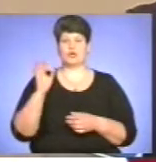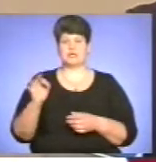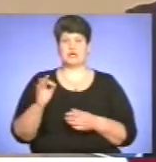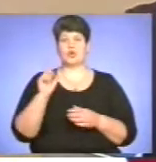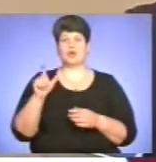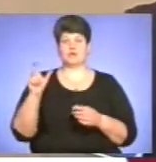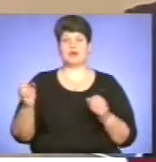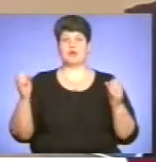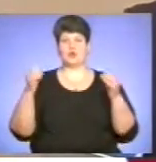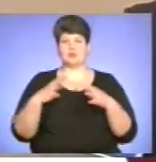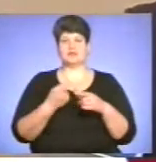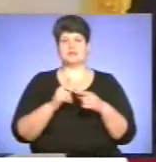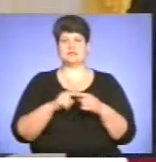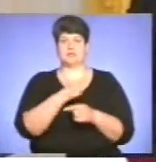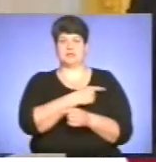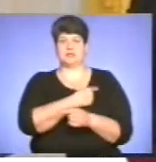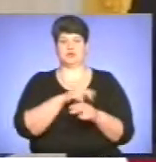охоплено цими медичними оглядами.